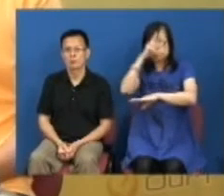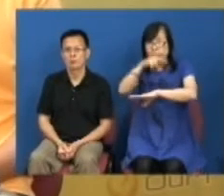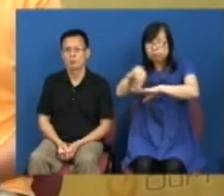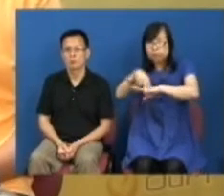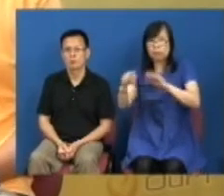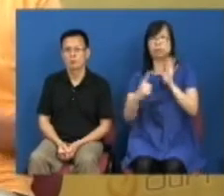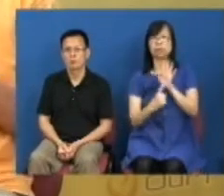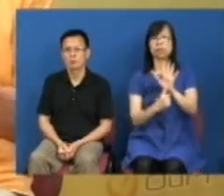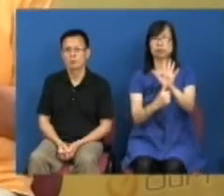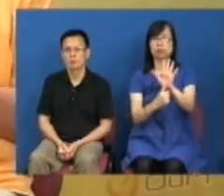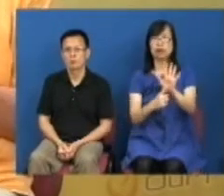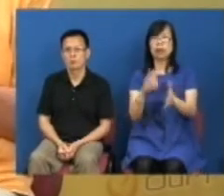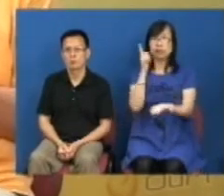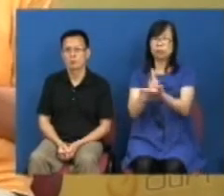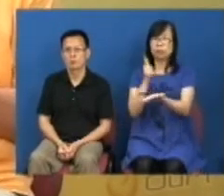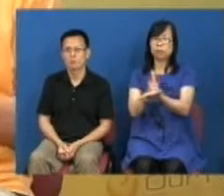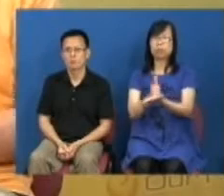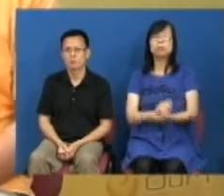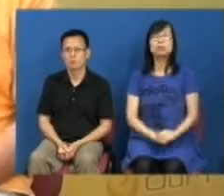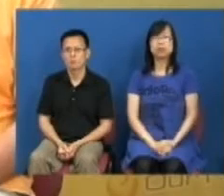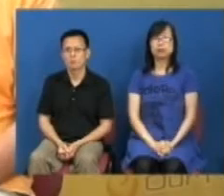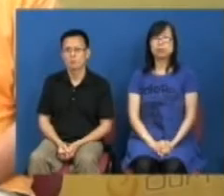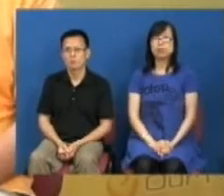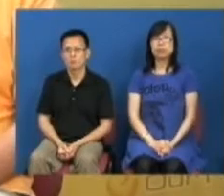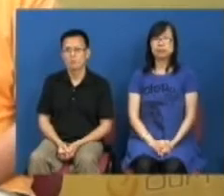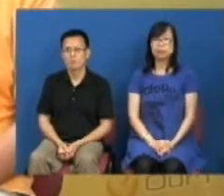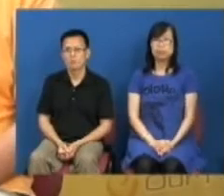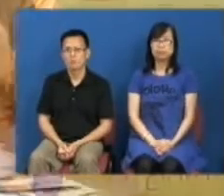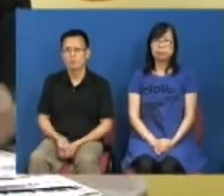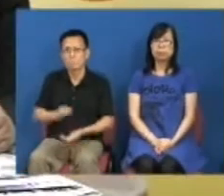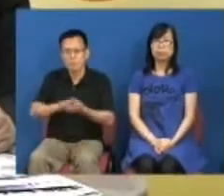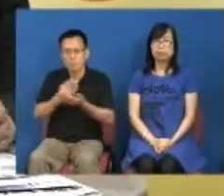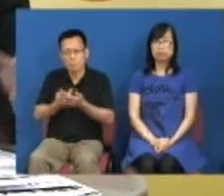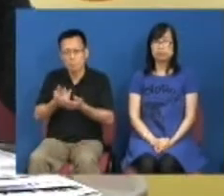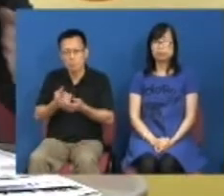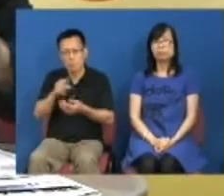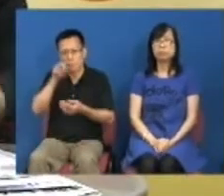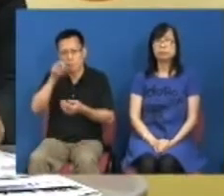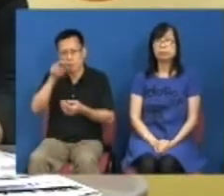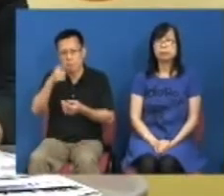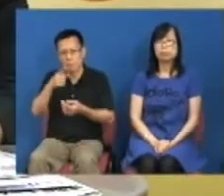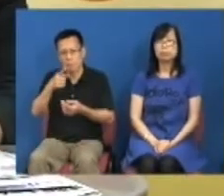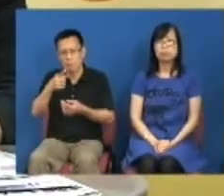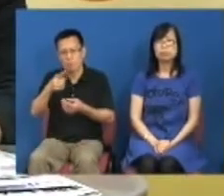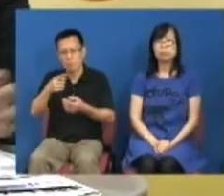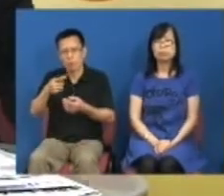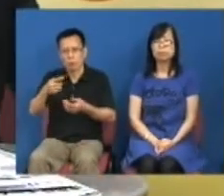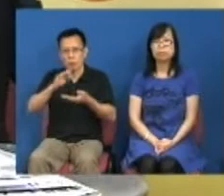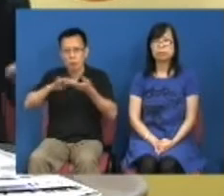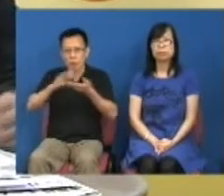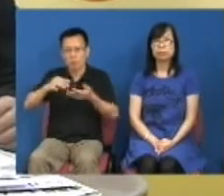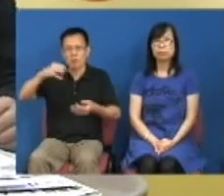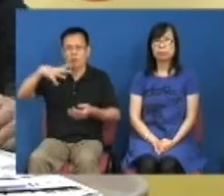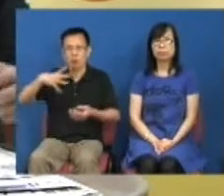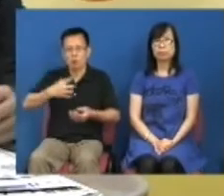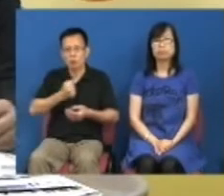示范这是重要的这是重要的但是你又看到周一位局长说他不可以